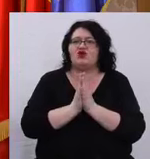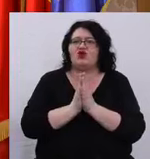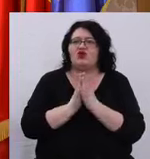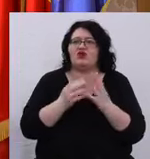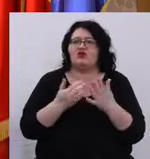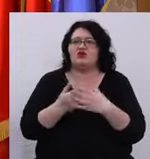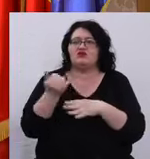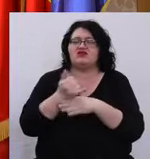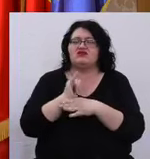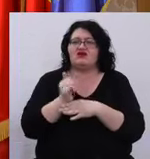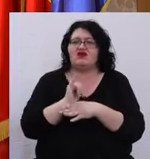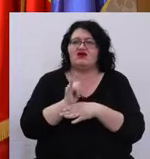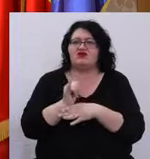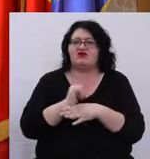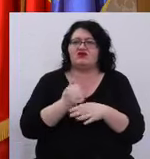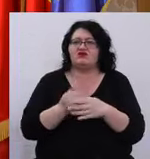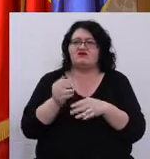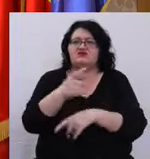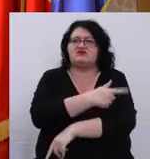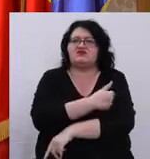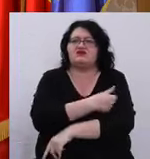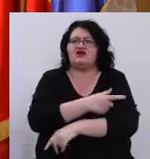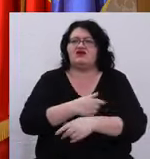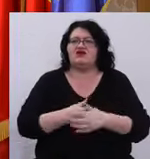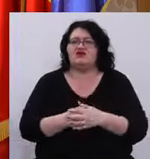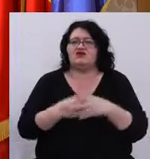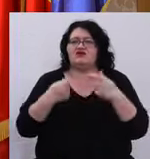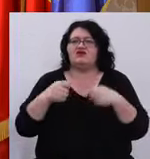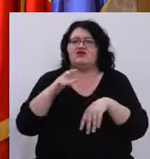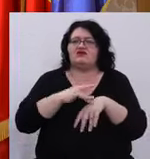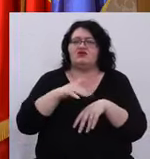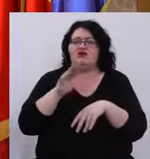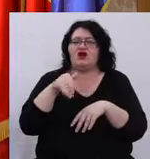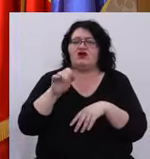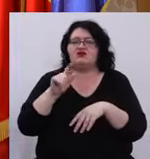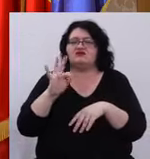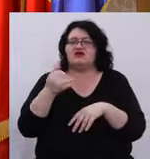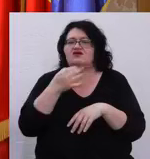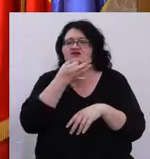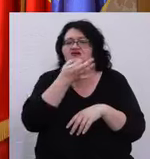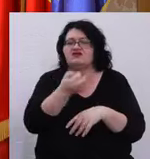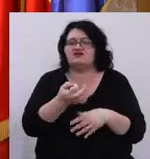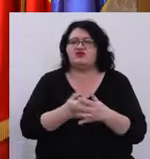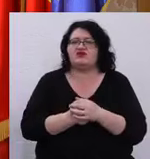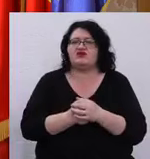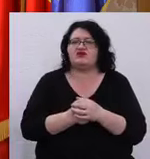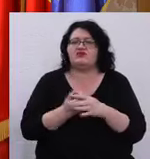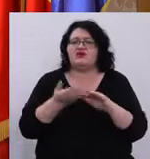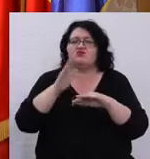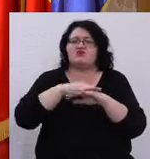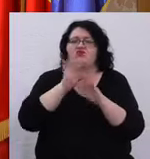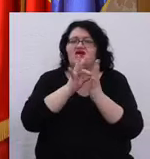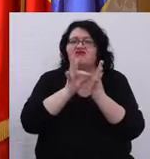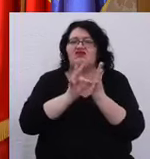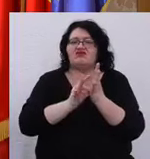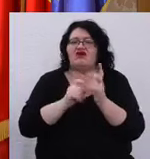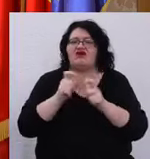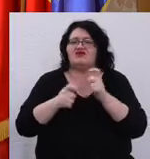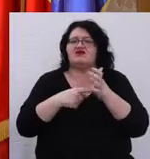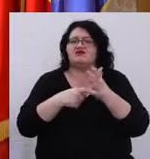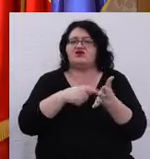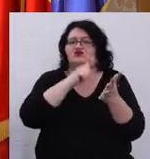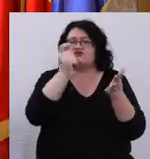directorul Spitalului, dr. Maliță, să ne spună mai multe despre acest